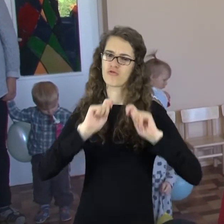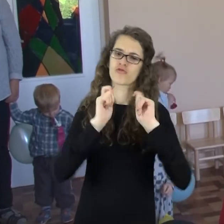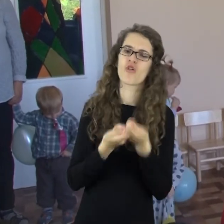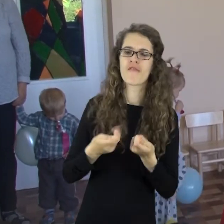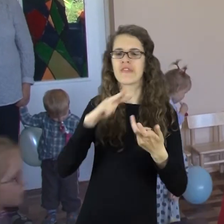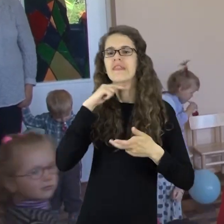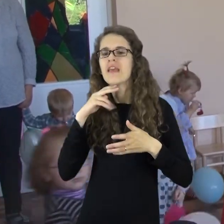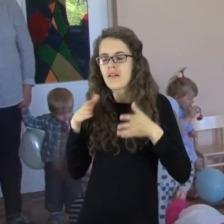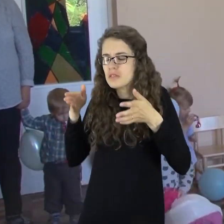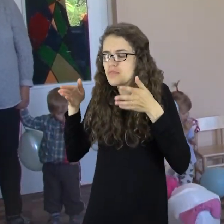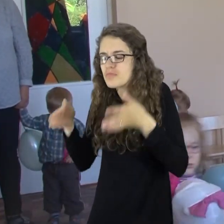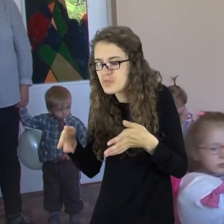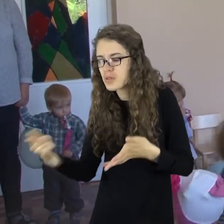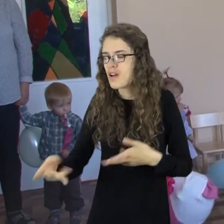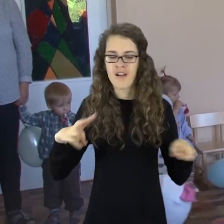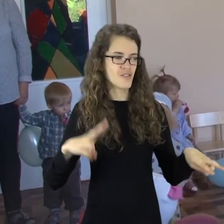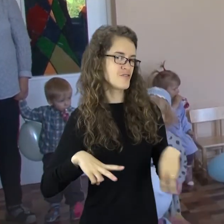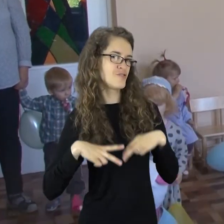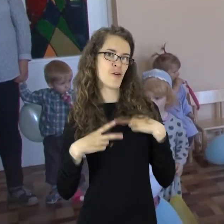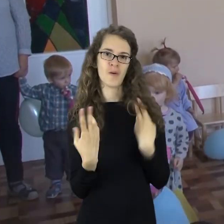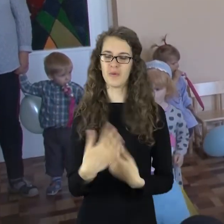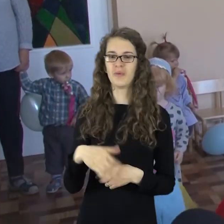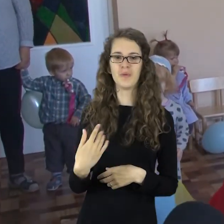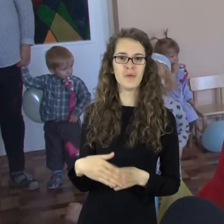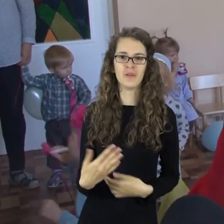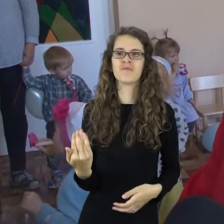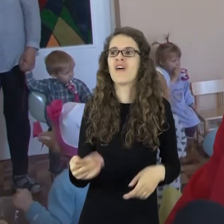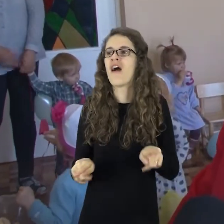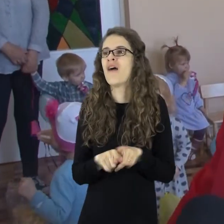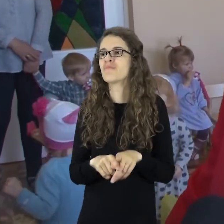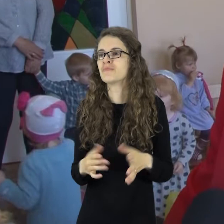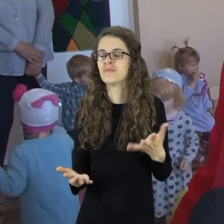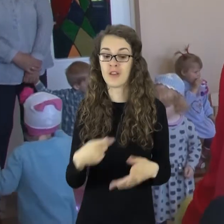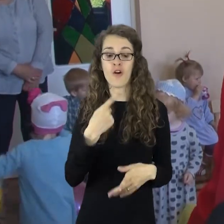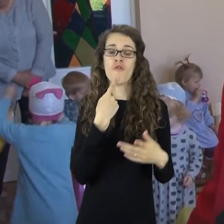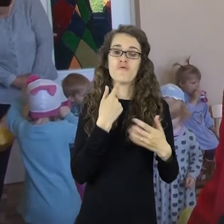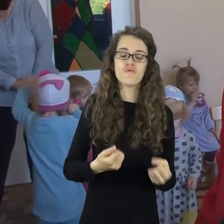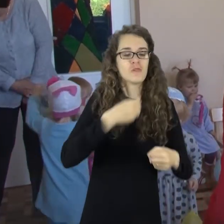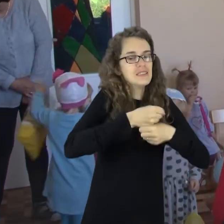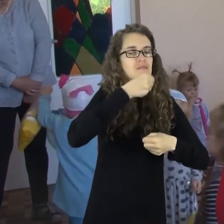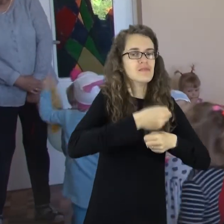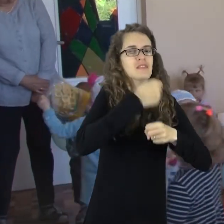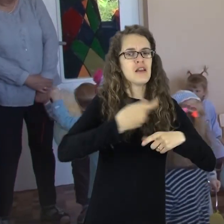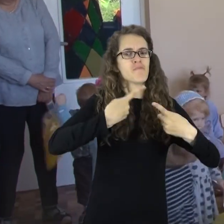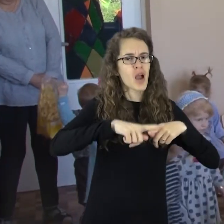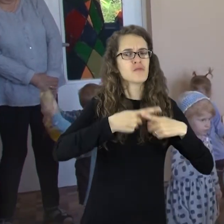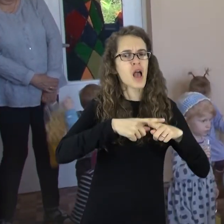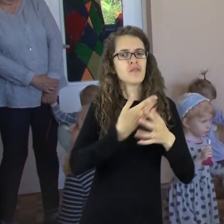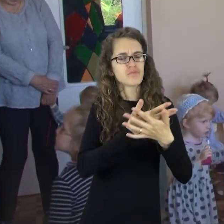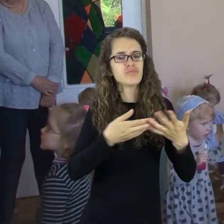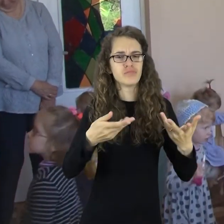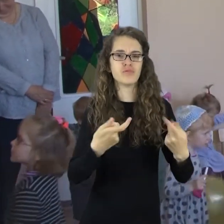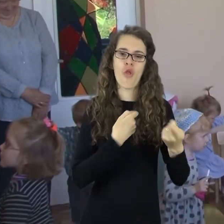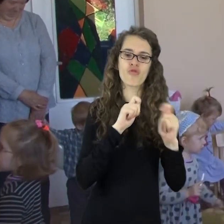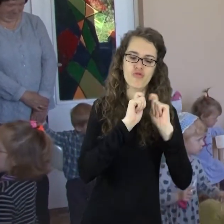dėmesys vaikam, tai yra džiaugsmas, kuris atsiperka turbūt tas sunkus darbas, ką įdėjo į tas